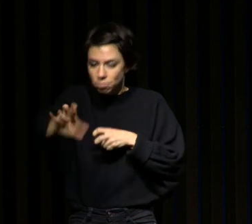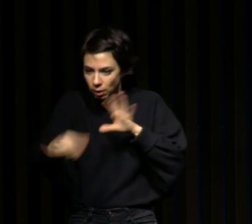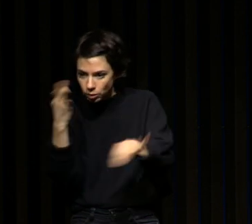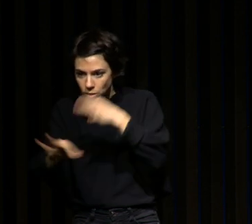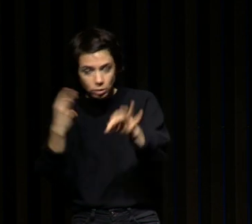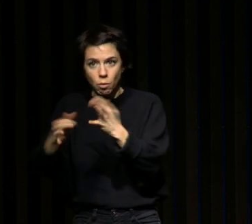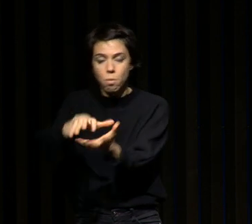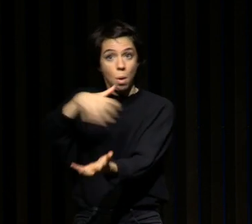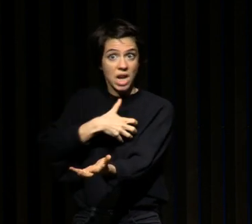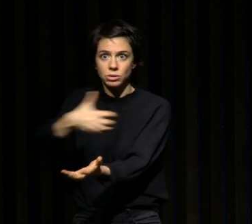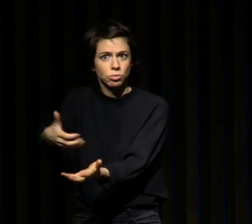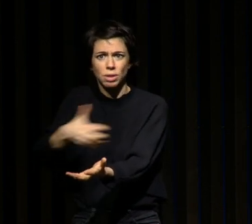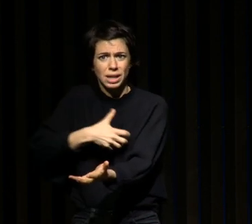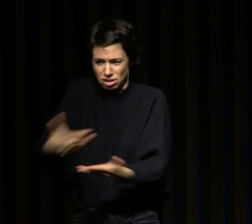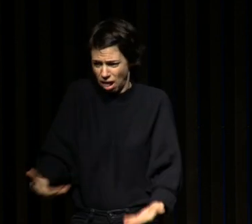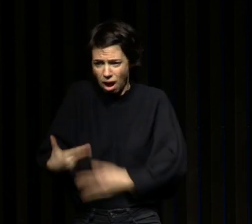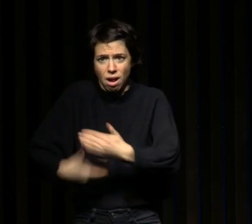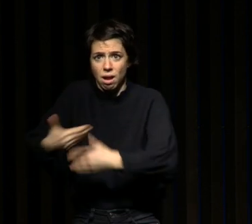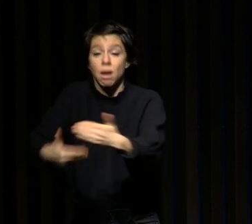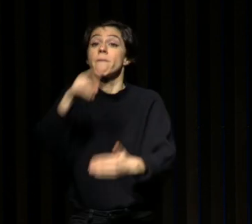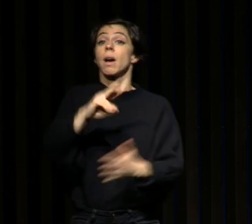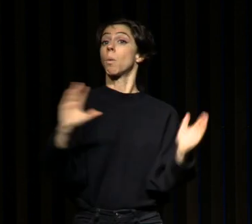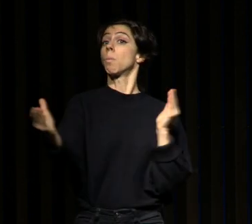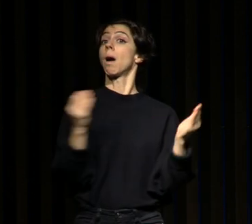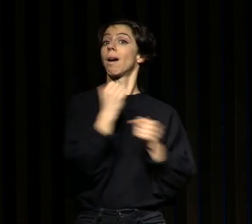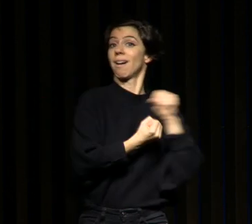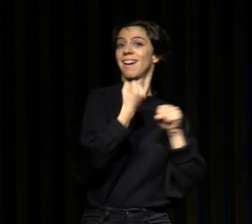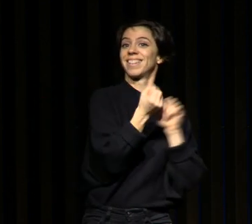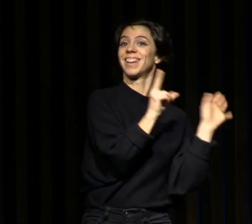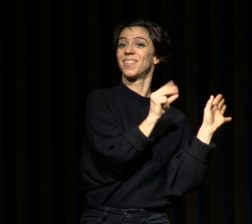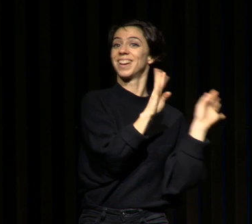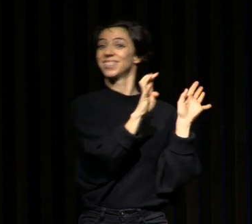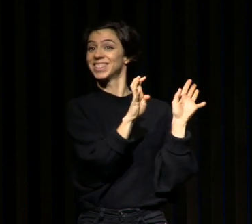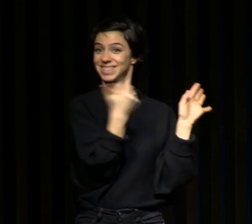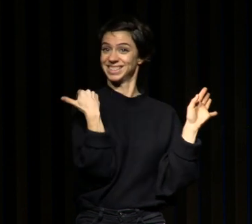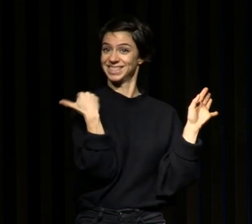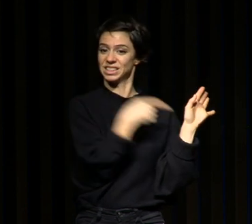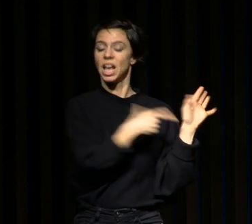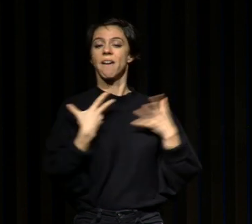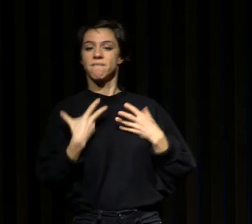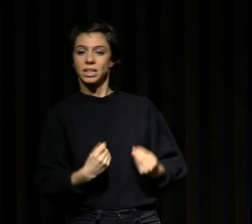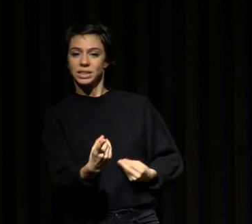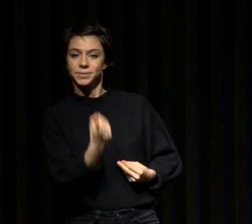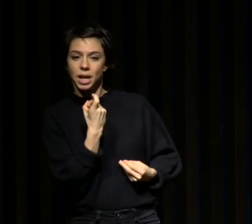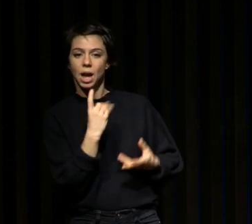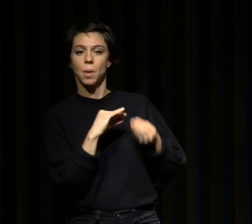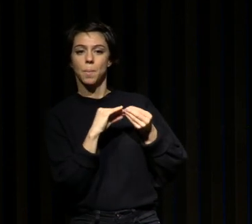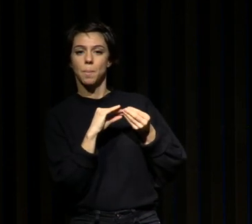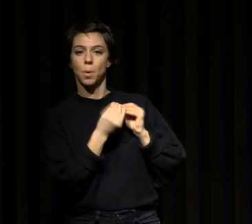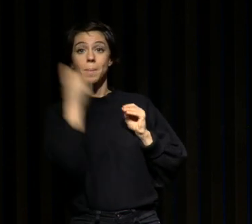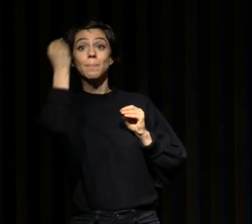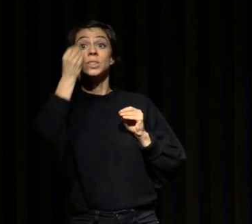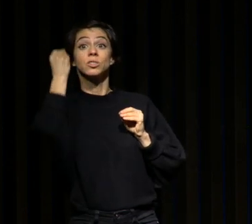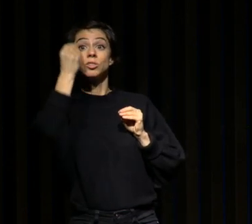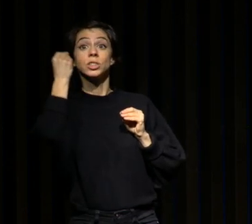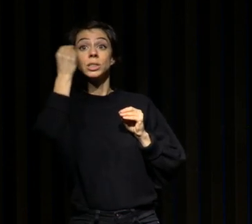par exemple alors que dans les années 80 ou 90 on pensait que la fatigue ça pouvait être un processus psychique par exemple avec un épuisement des ressources